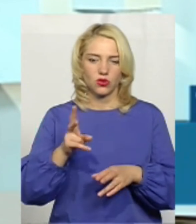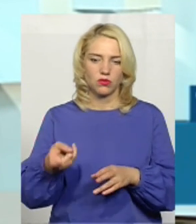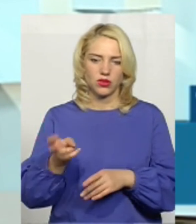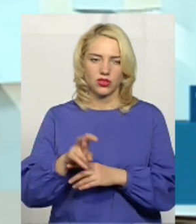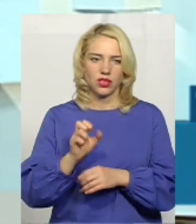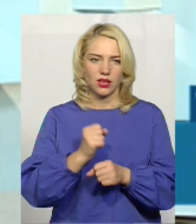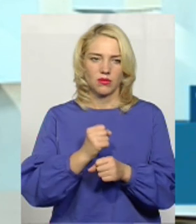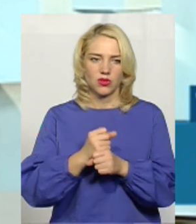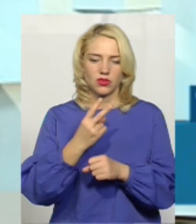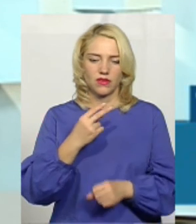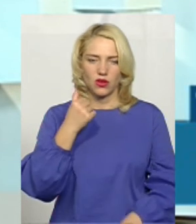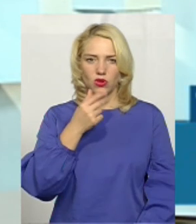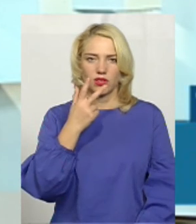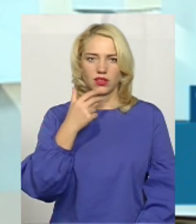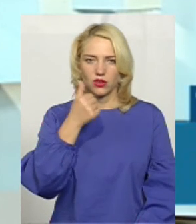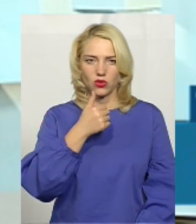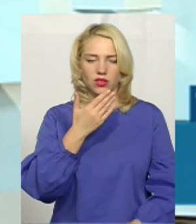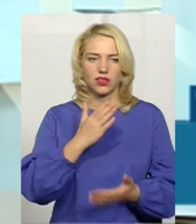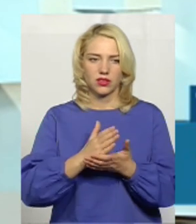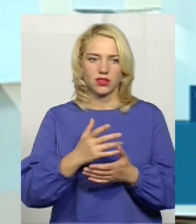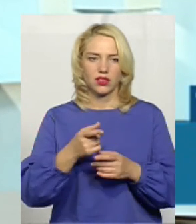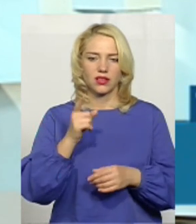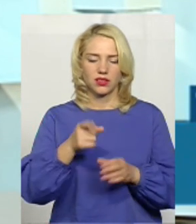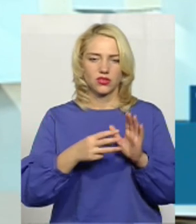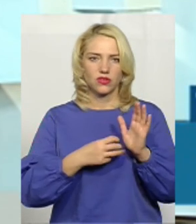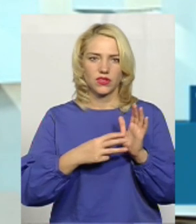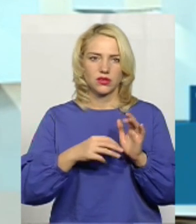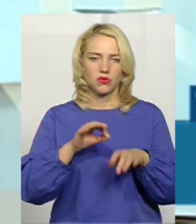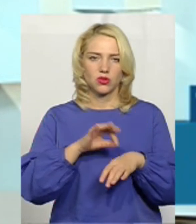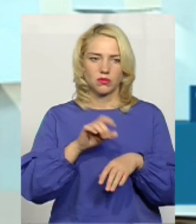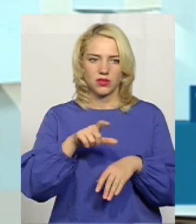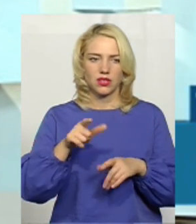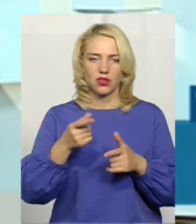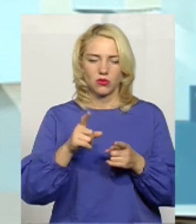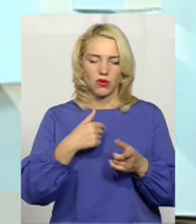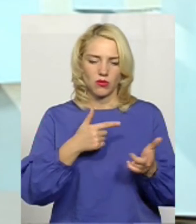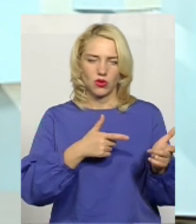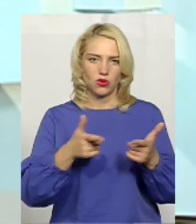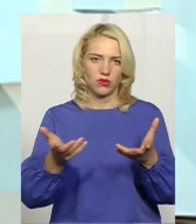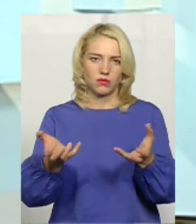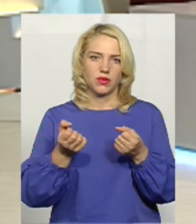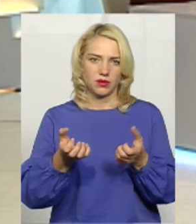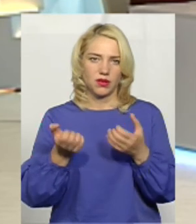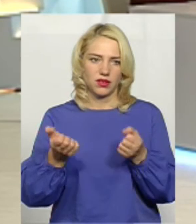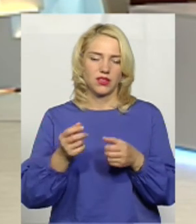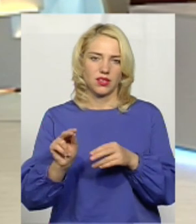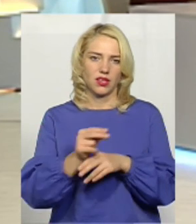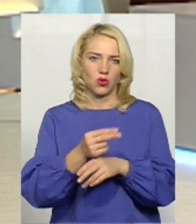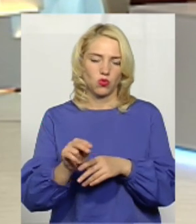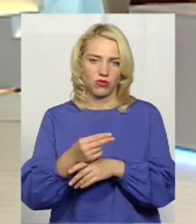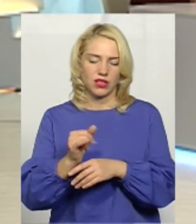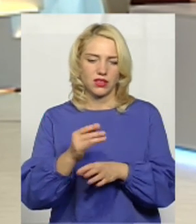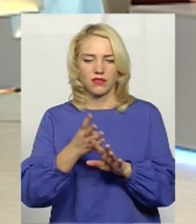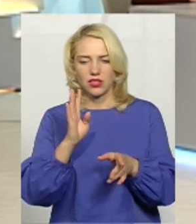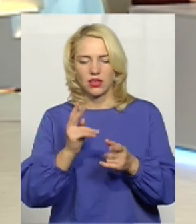працюють років 2-3, але вони вже мають по 1800 пацієнтів. Тому ми готові. Приходьте. Готові лікувати